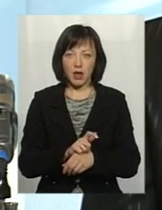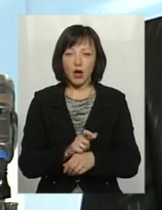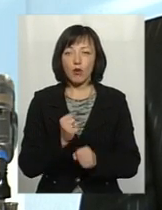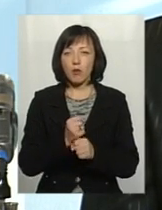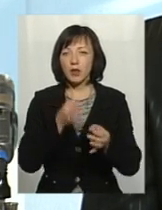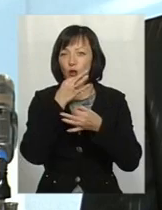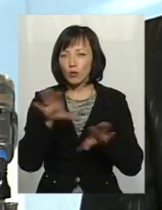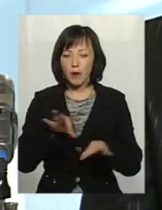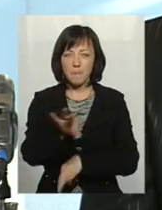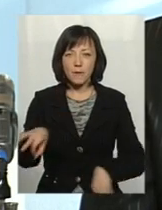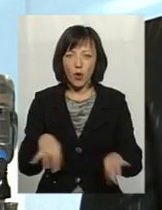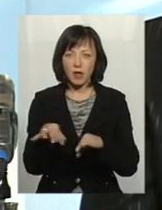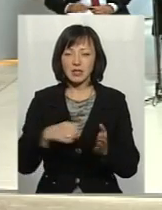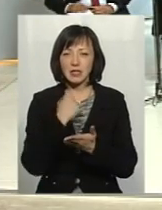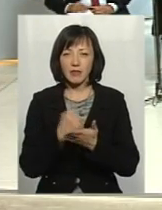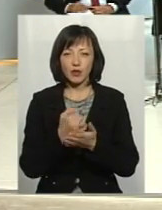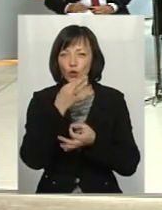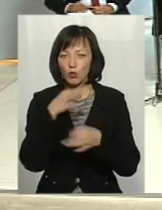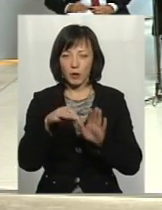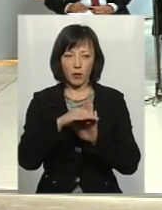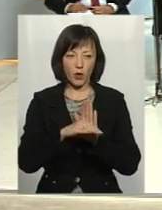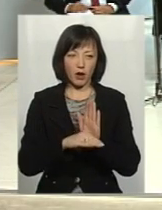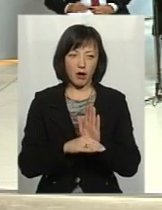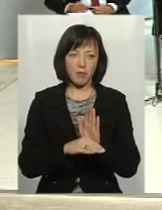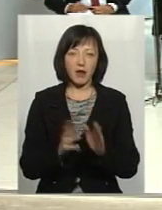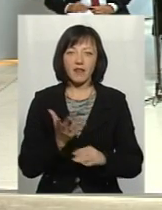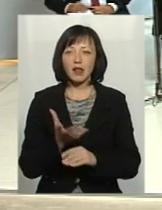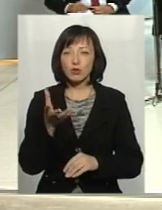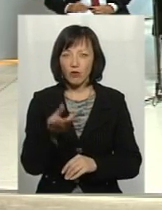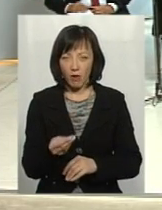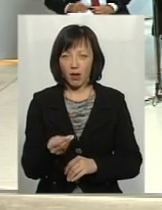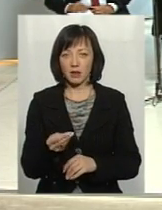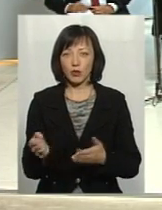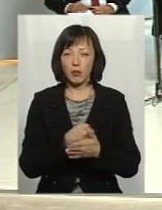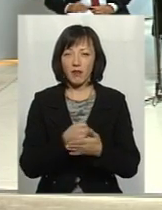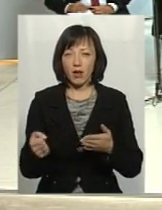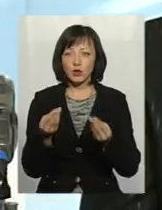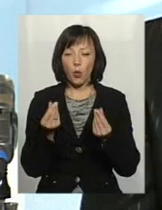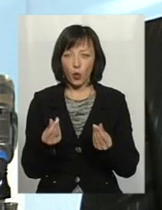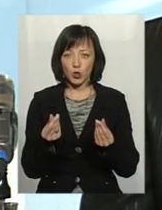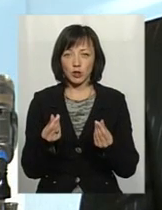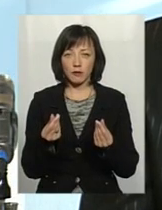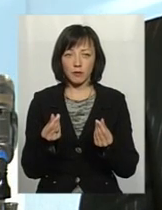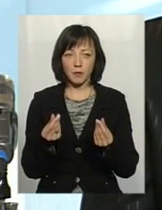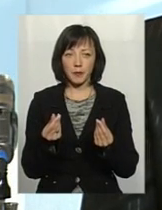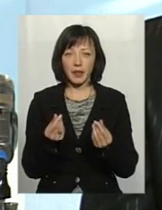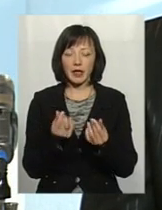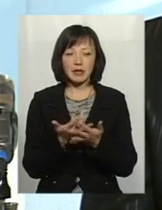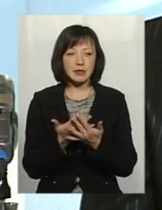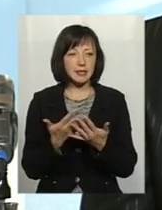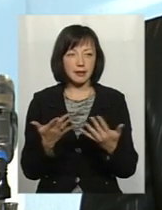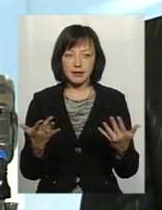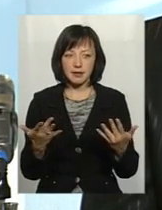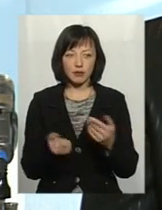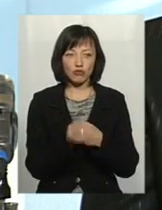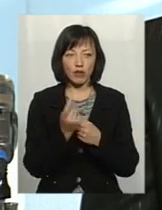любі проекти, затверджувати любі програми, фінансувати, добиватись коштів з різних джерел